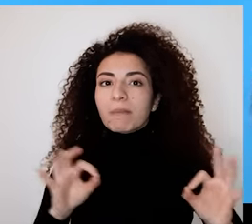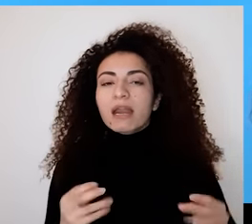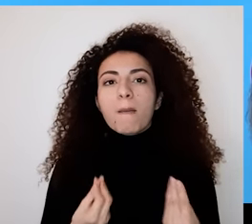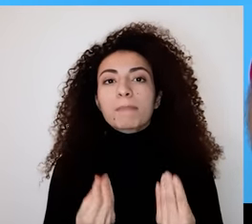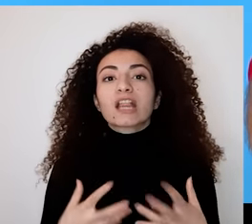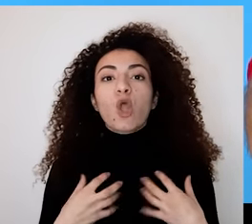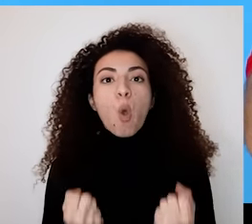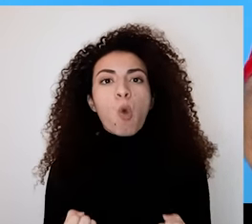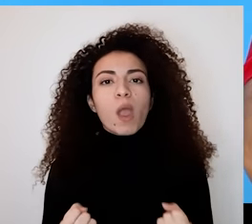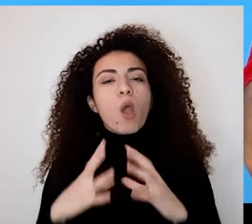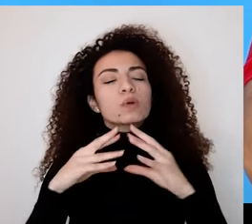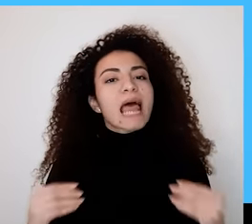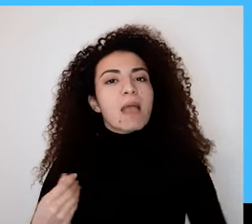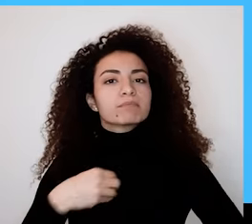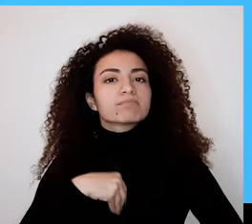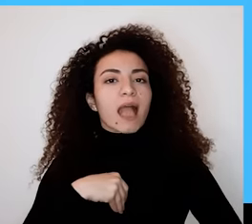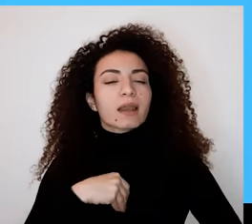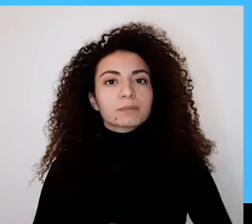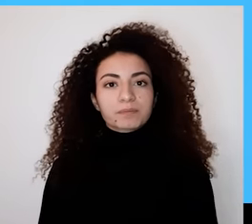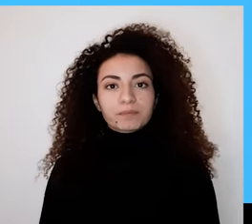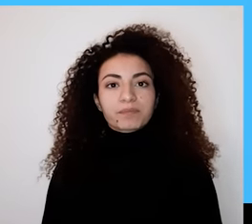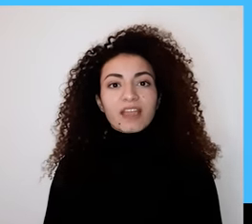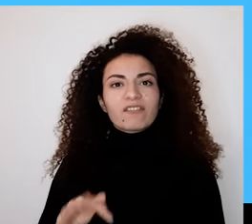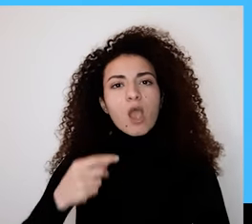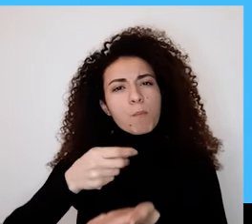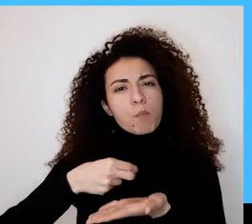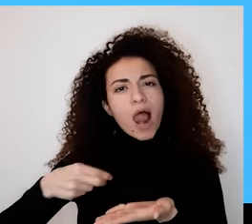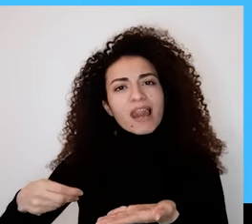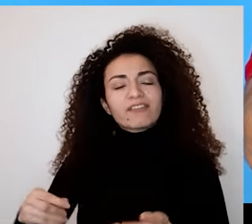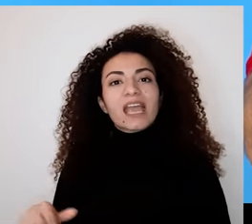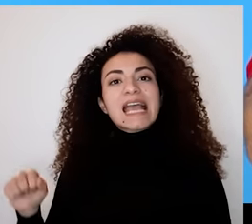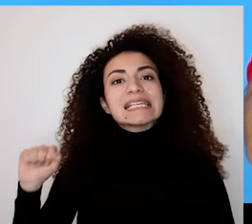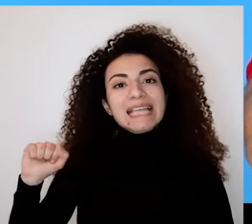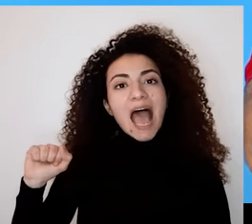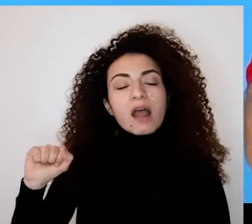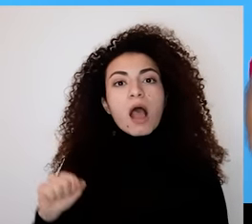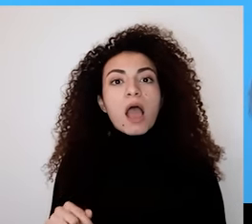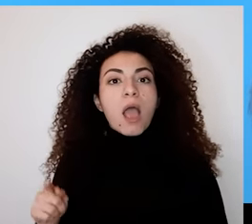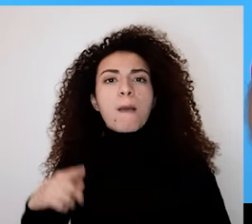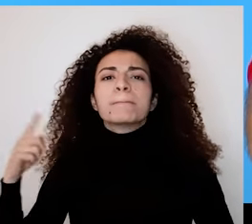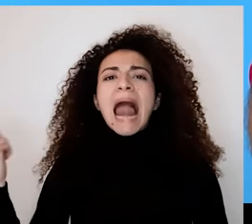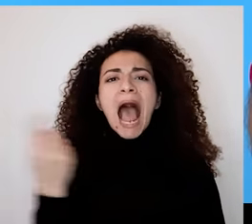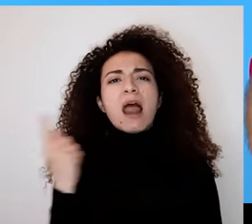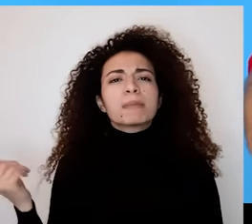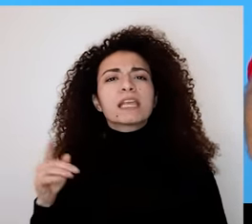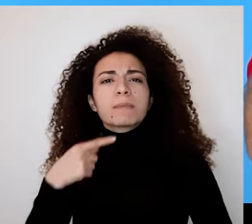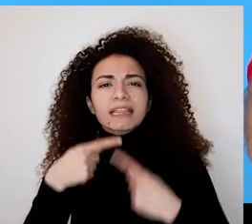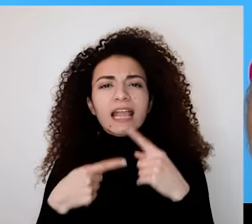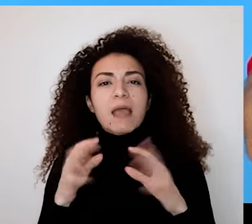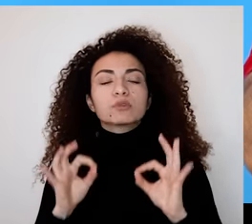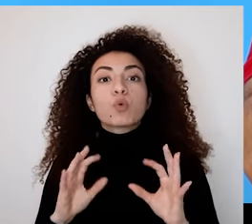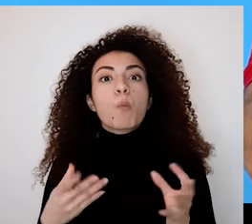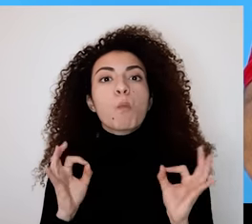وبيصير مصدر قوي وسلام داخلي بتقول المؤلفة سارا بون برانوك اللي صلتت الضوء على مستوى دولي على